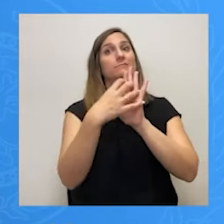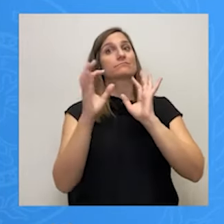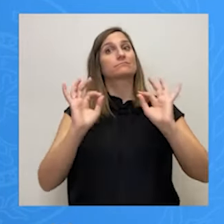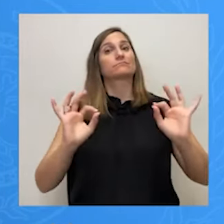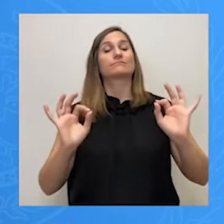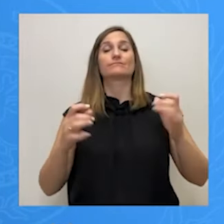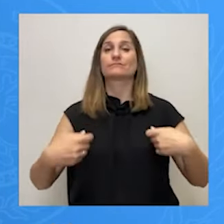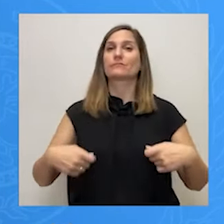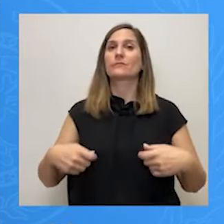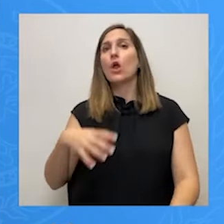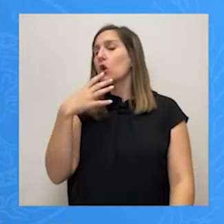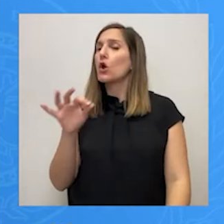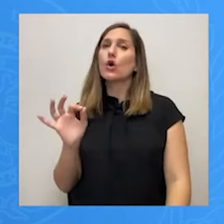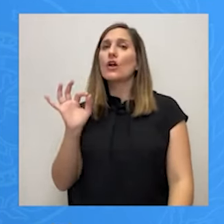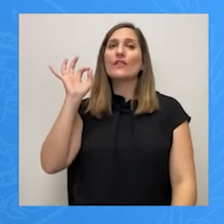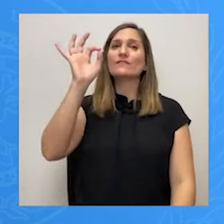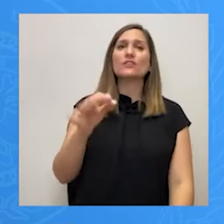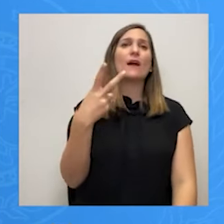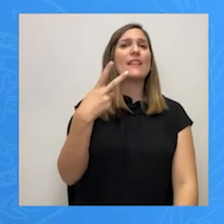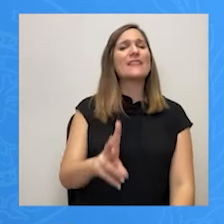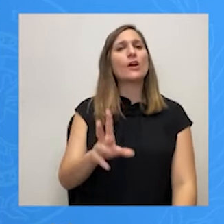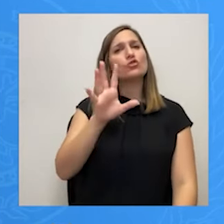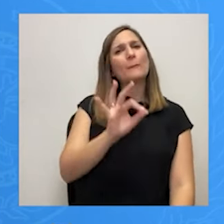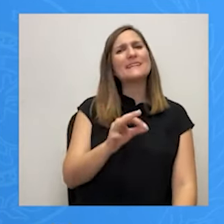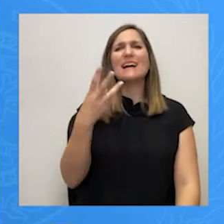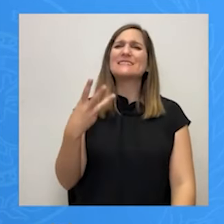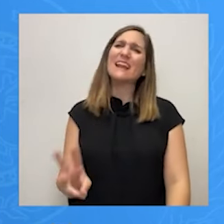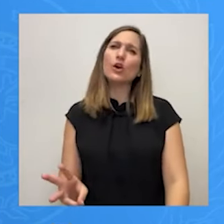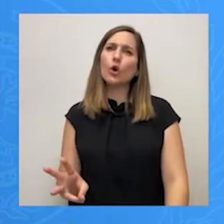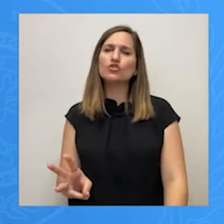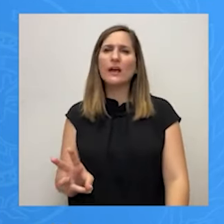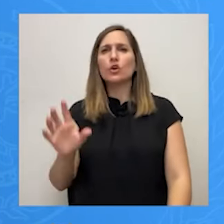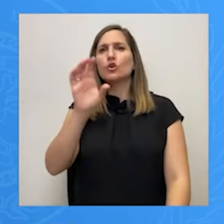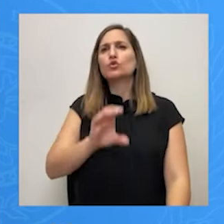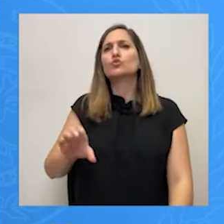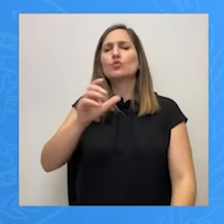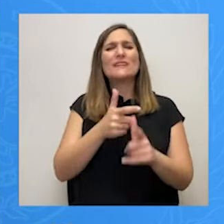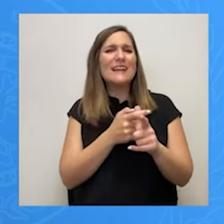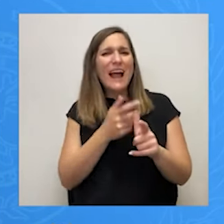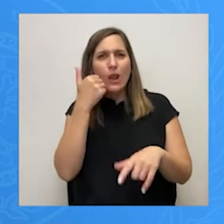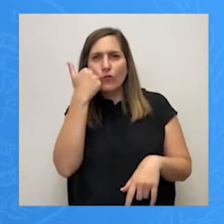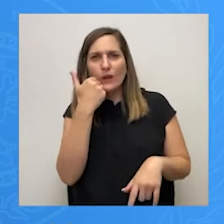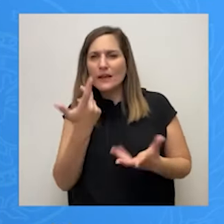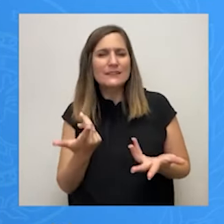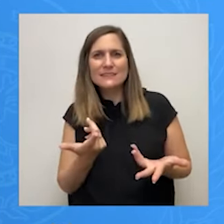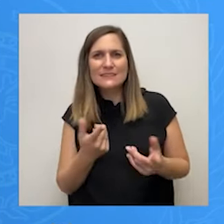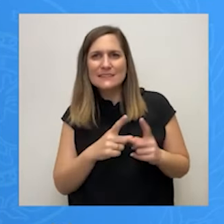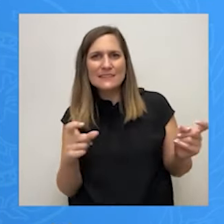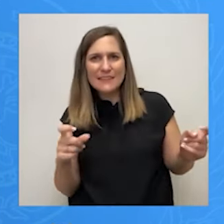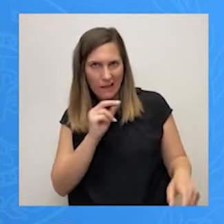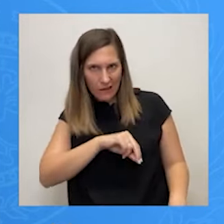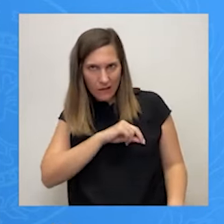φτάσουμε 250 με 300 τουριστικά λεωφορεία Είμαστε μέτοχοι των τουριστικών λεωφοριών